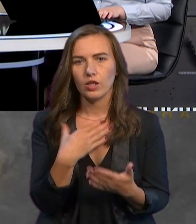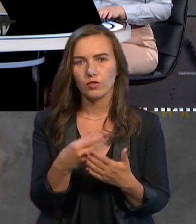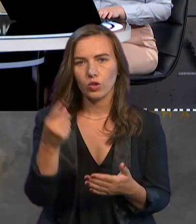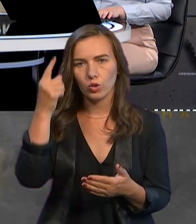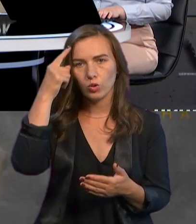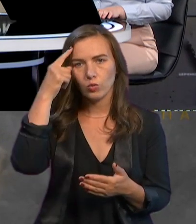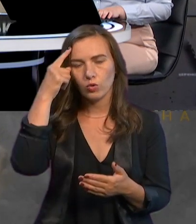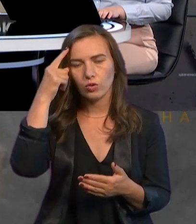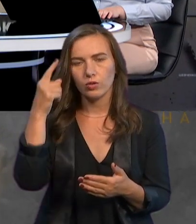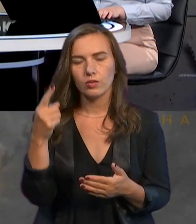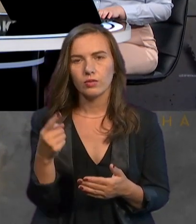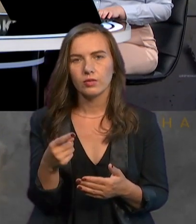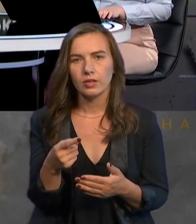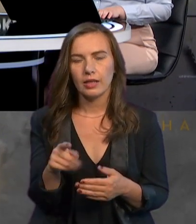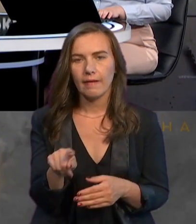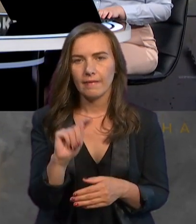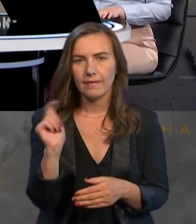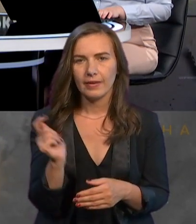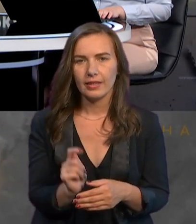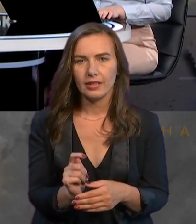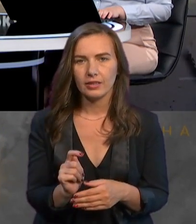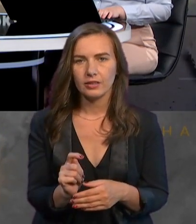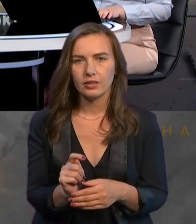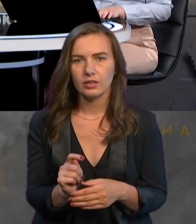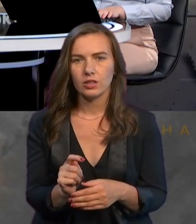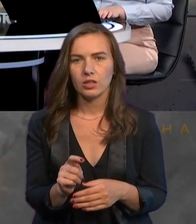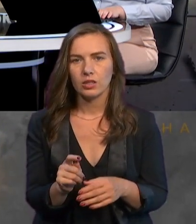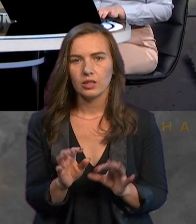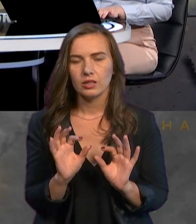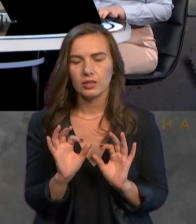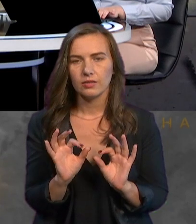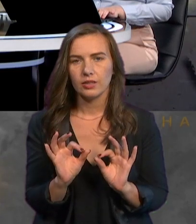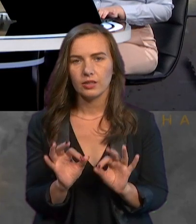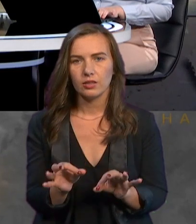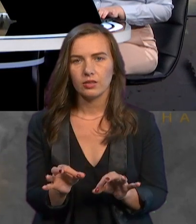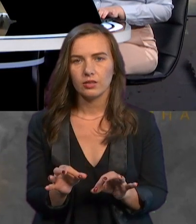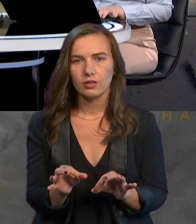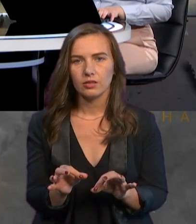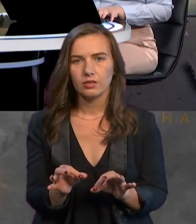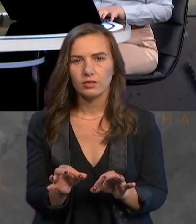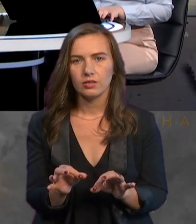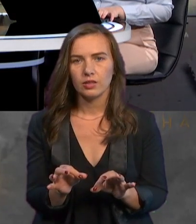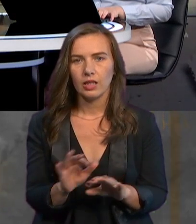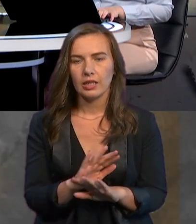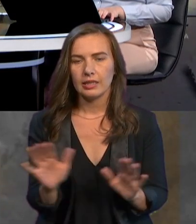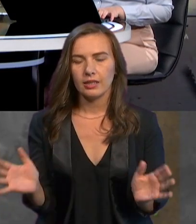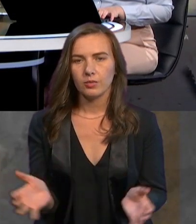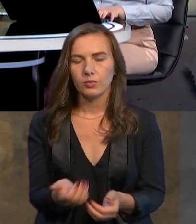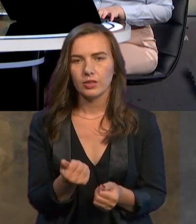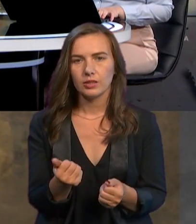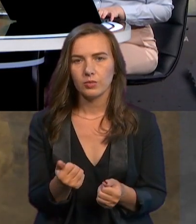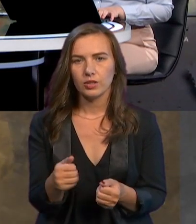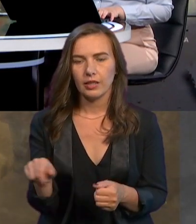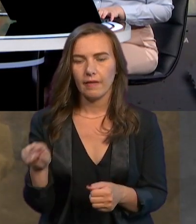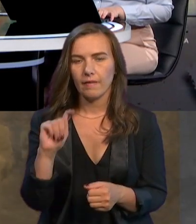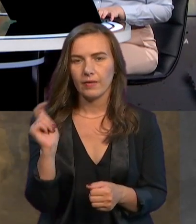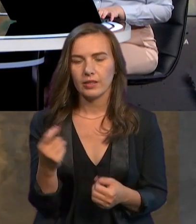приводу війни. Звісно, не підтримуючи війну,